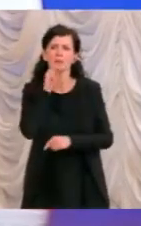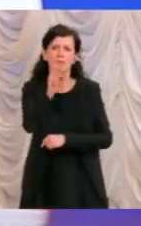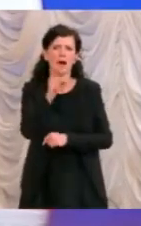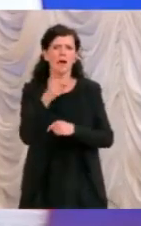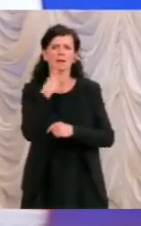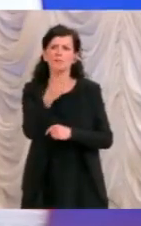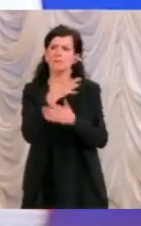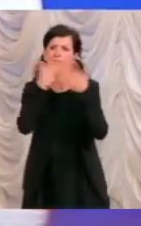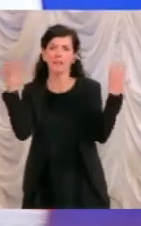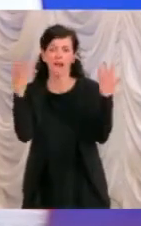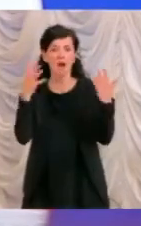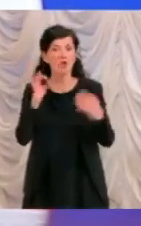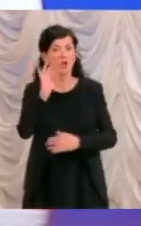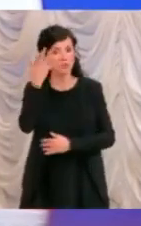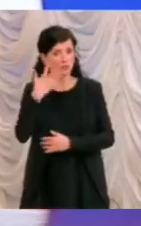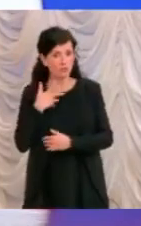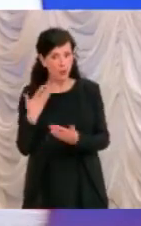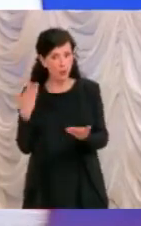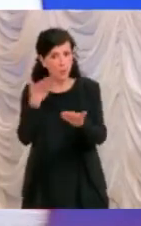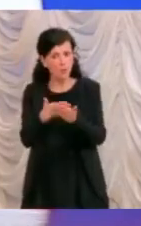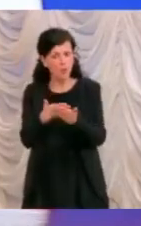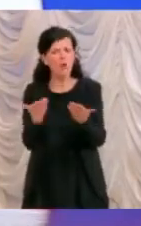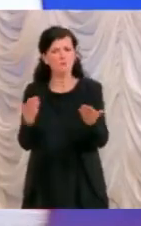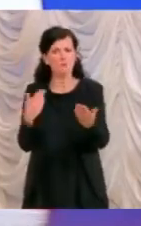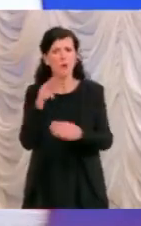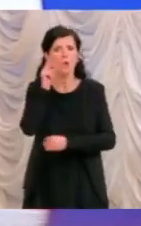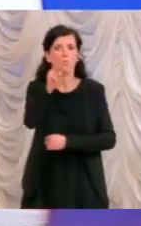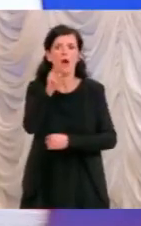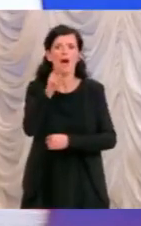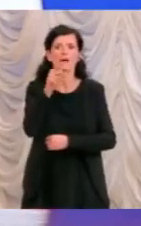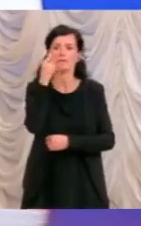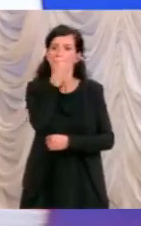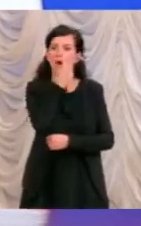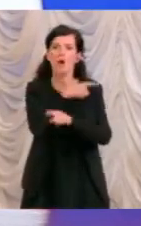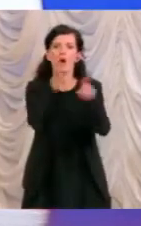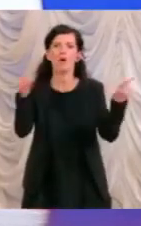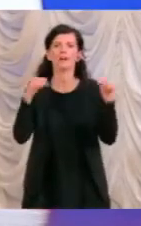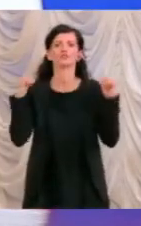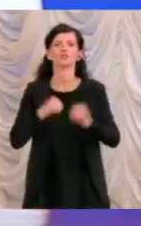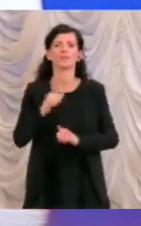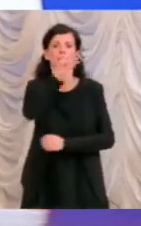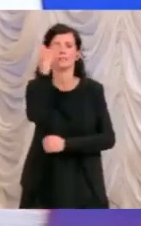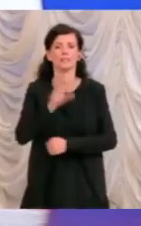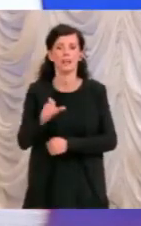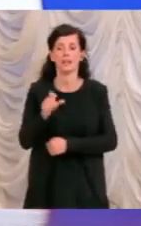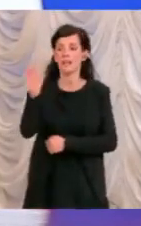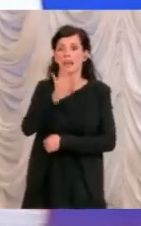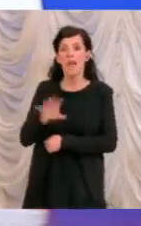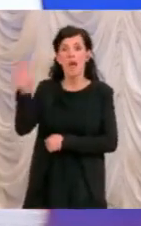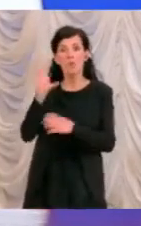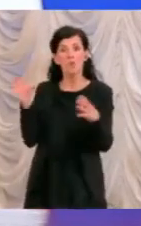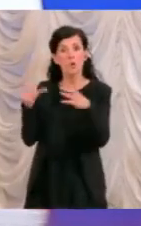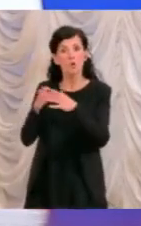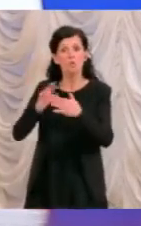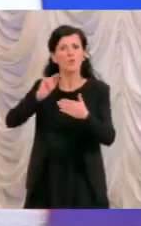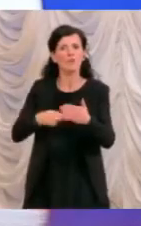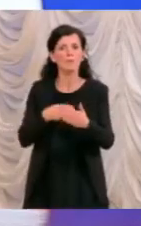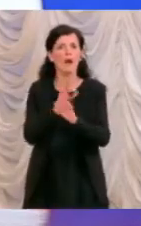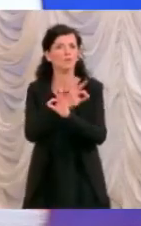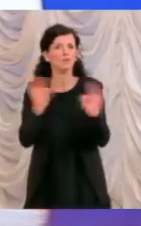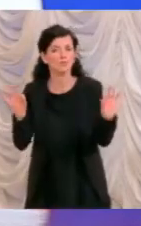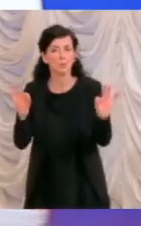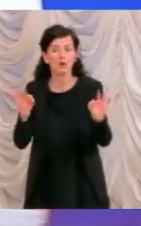portare, la porta chiaramente guardando negli occhi tutti gli italiani. L'Eurogruppo non ha firmato nulla né ha